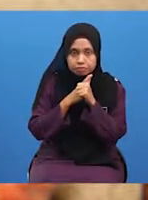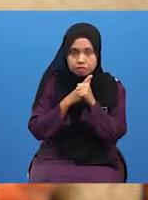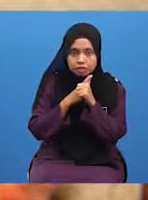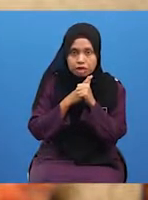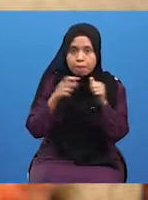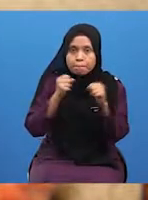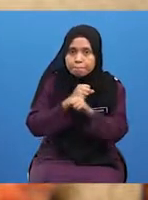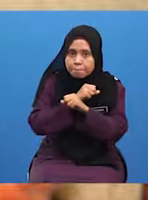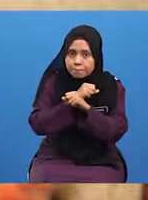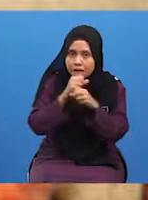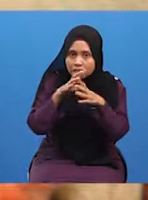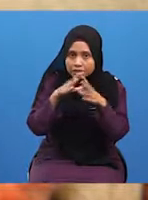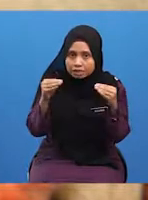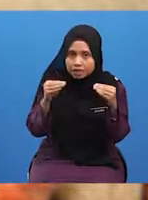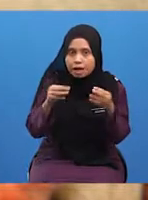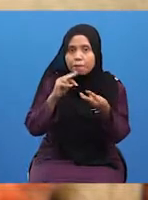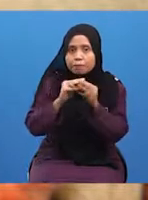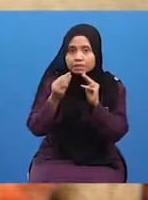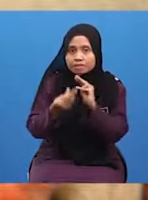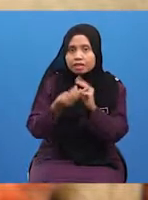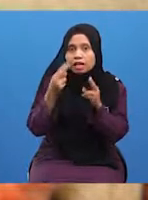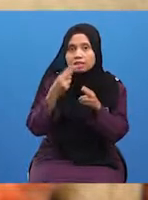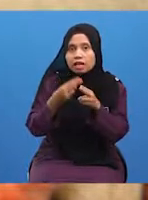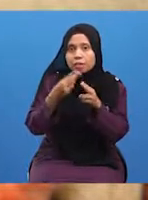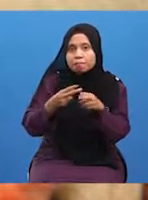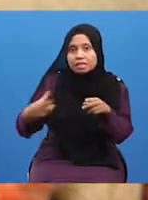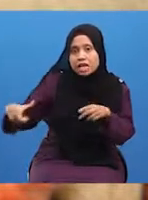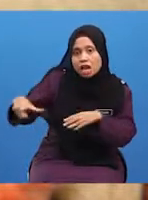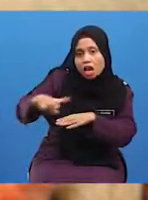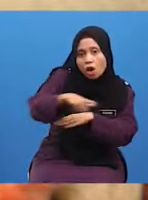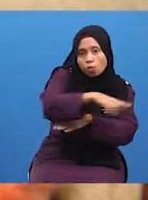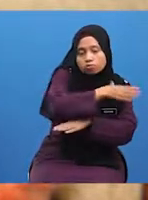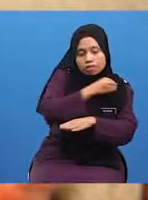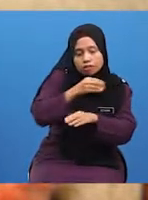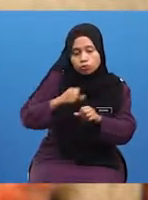menyelesaikan masalah nama laut dan sungai.